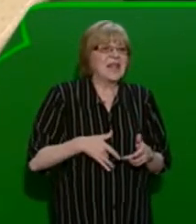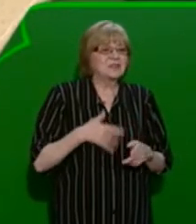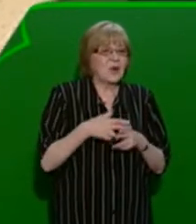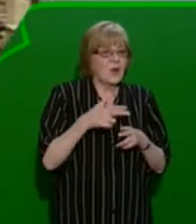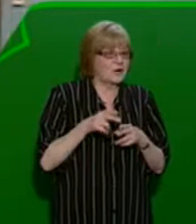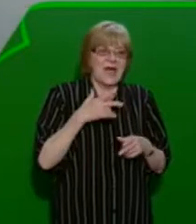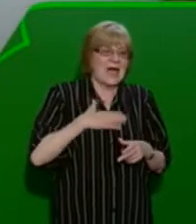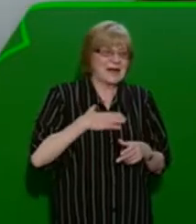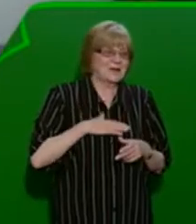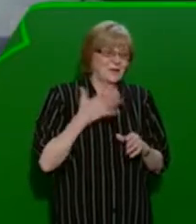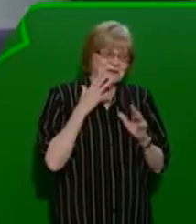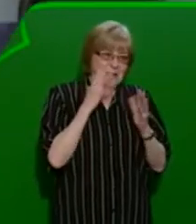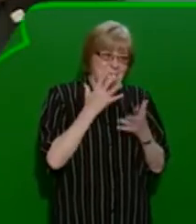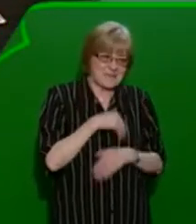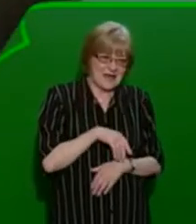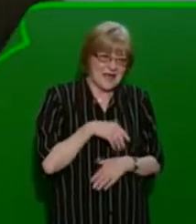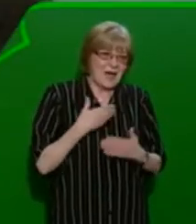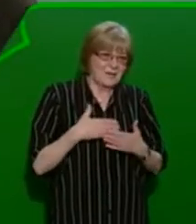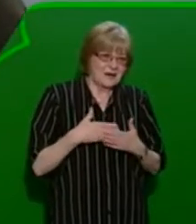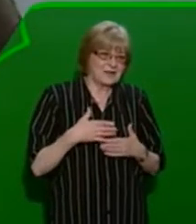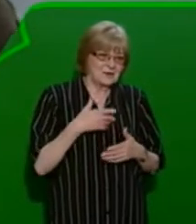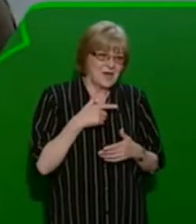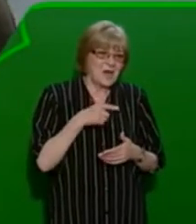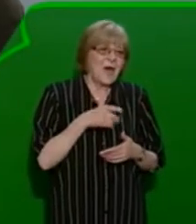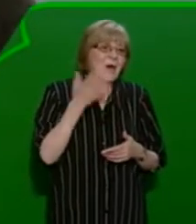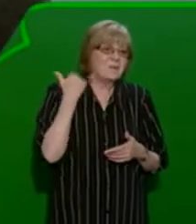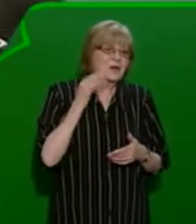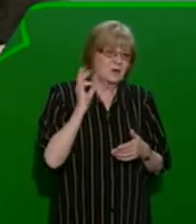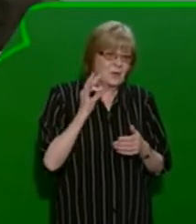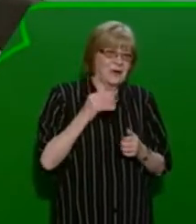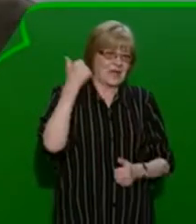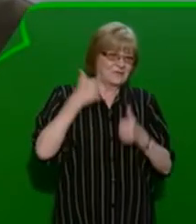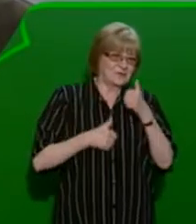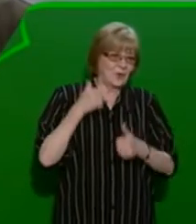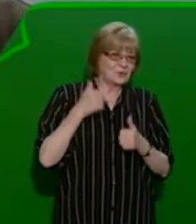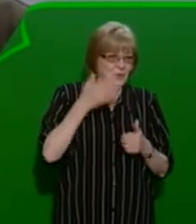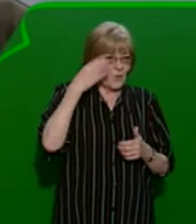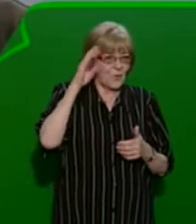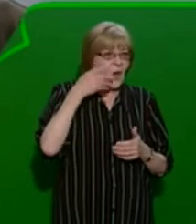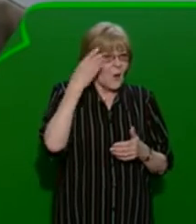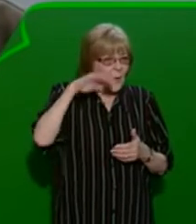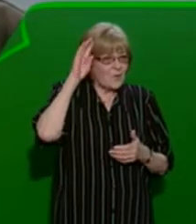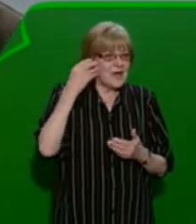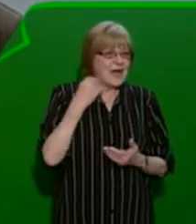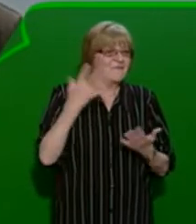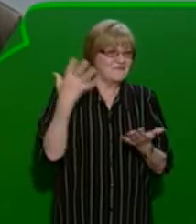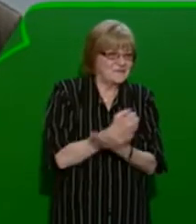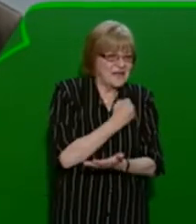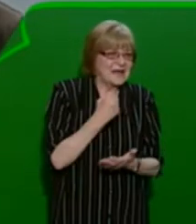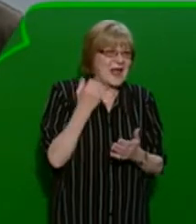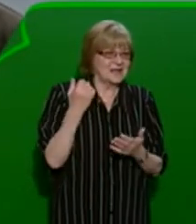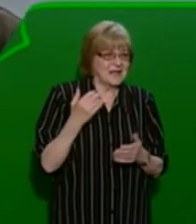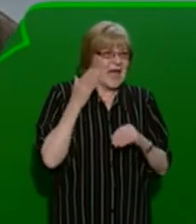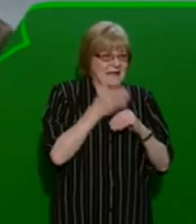je to výsledek toho, že nějaký hráč byl dobrý v soutěži, dovednostní a že si dokázal vyhrát salámek. Je tady